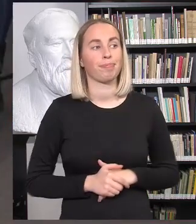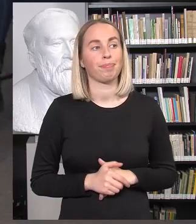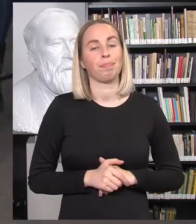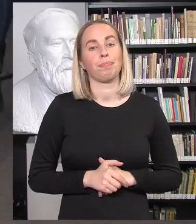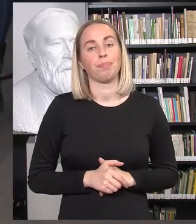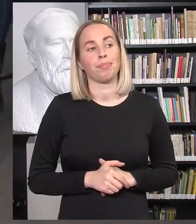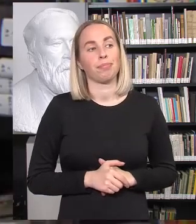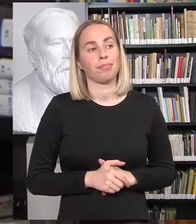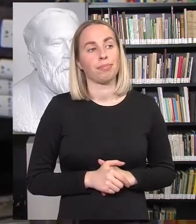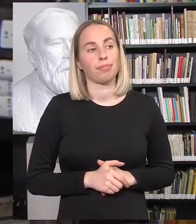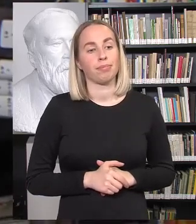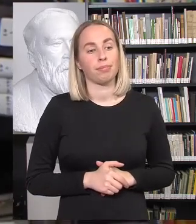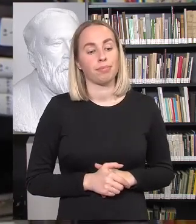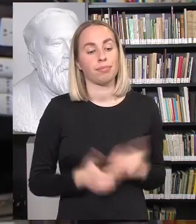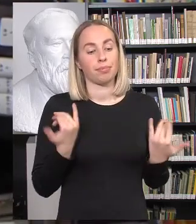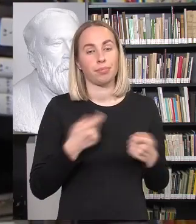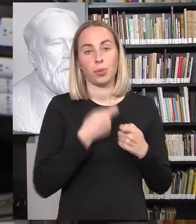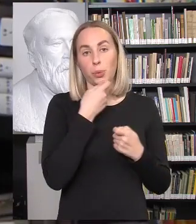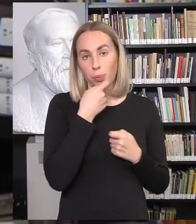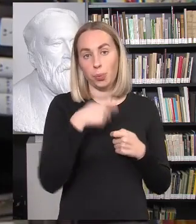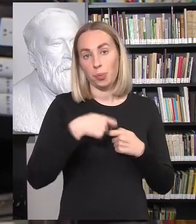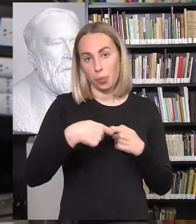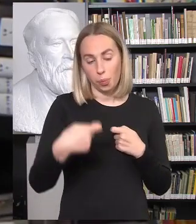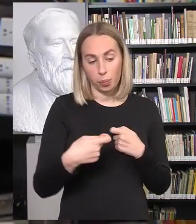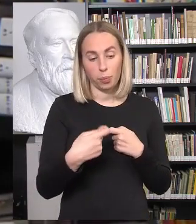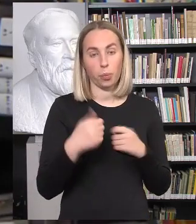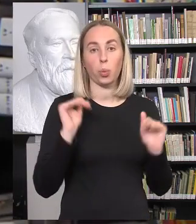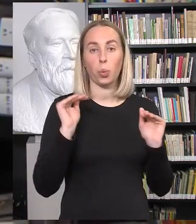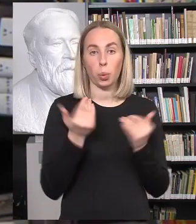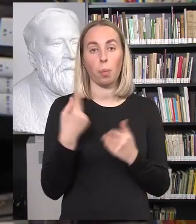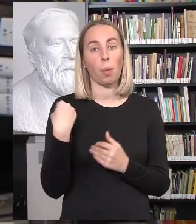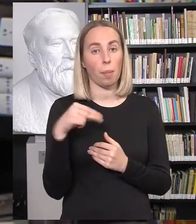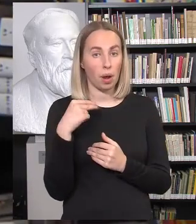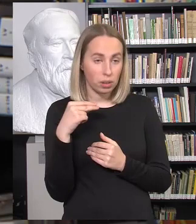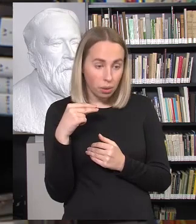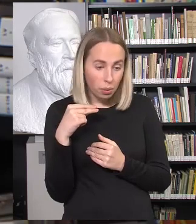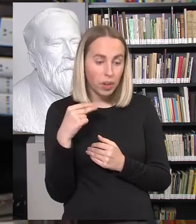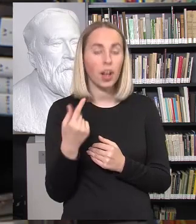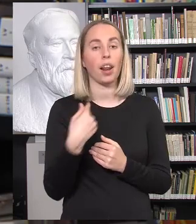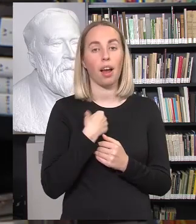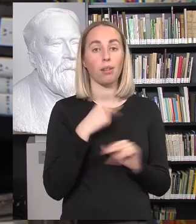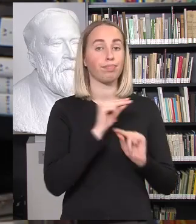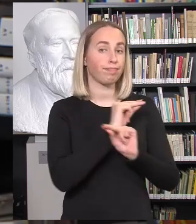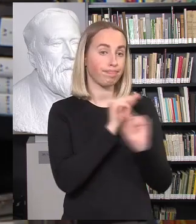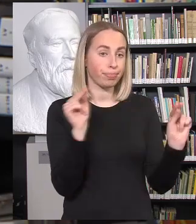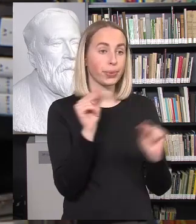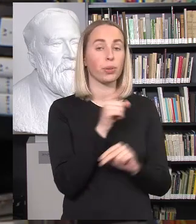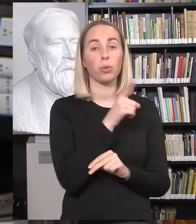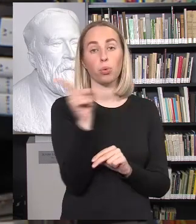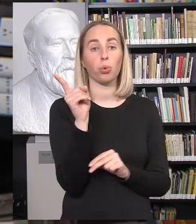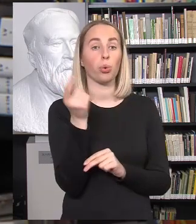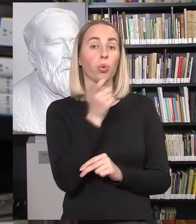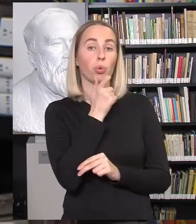mes tu tarp utesime ir turime tokį trumpą pertraukėlę, kurios metu aš primenu, kad jeigu pageidauja